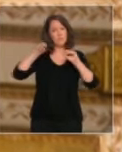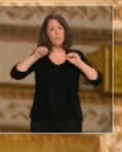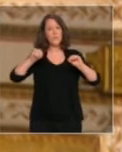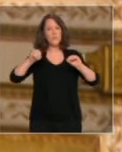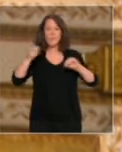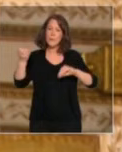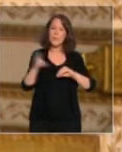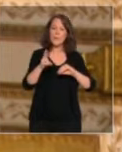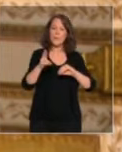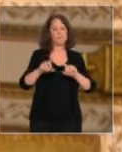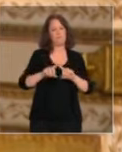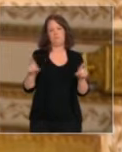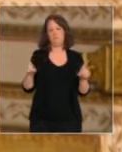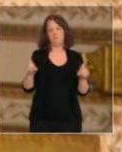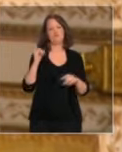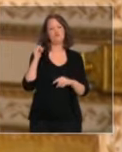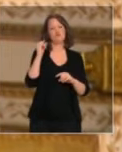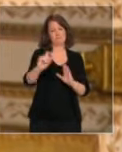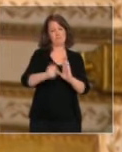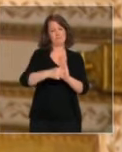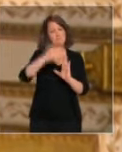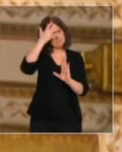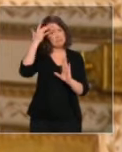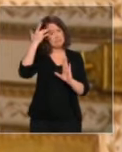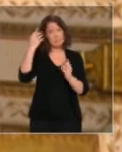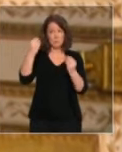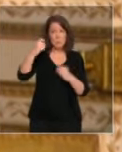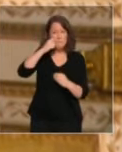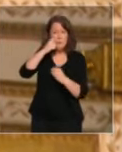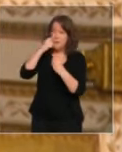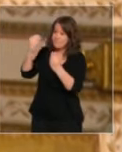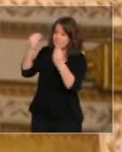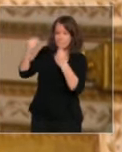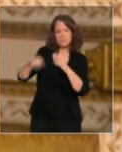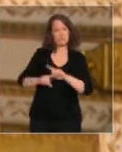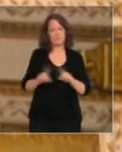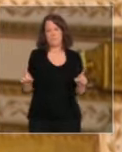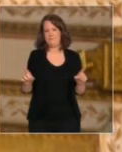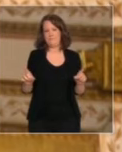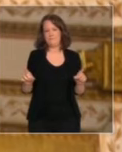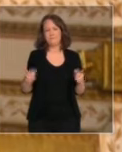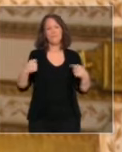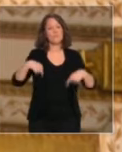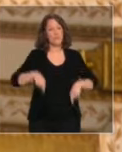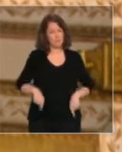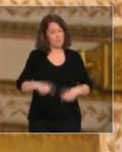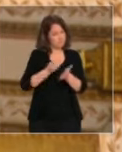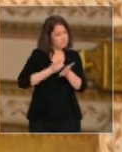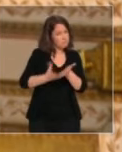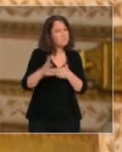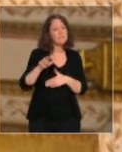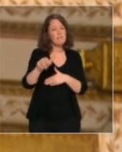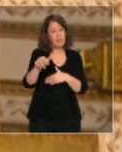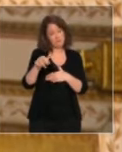physiquement jusqu'à l'été. Le gouvernement précisera pour chacun la bonne organisation